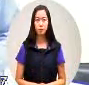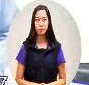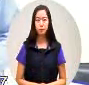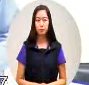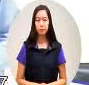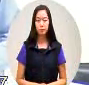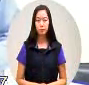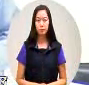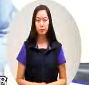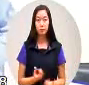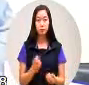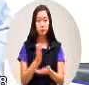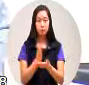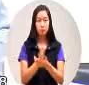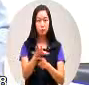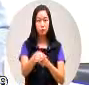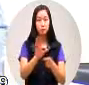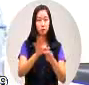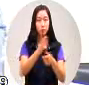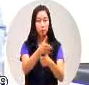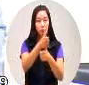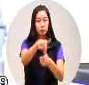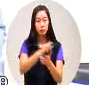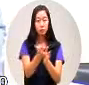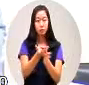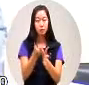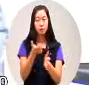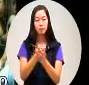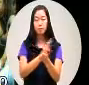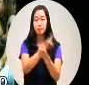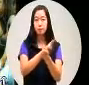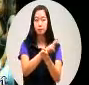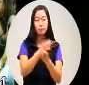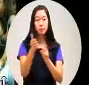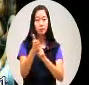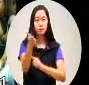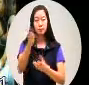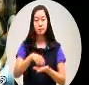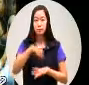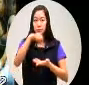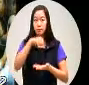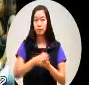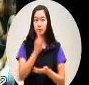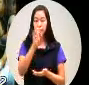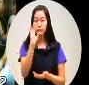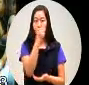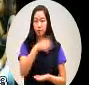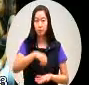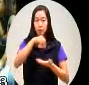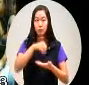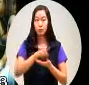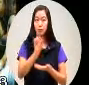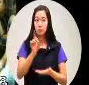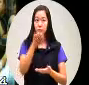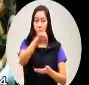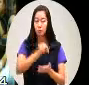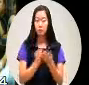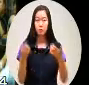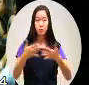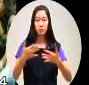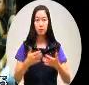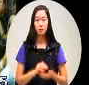好 我们听到农养署这个部分刚才林福堡议员也特别提到这个问题